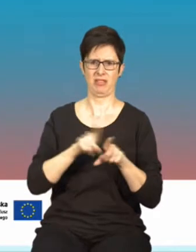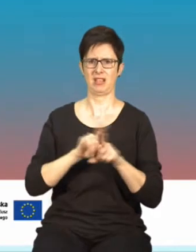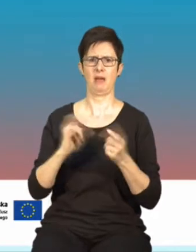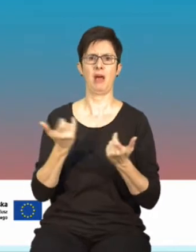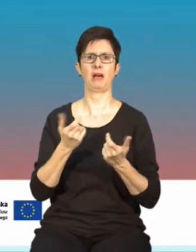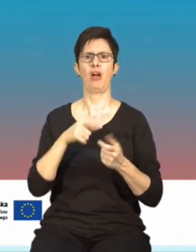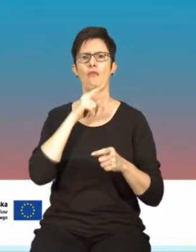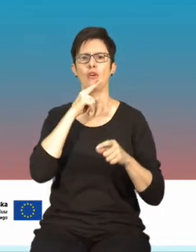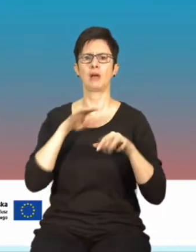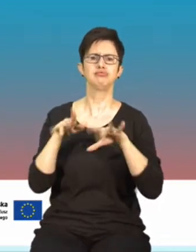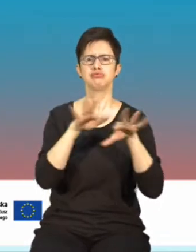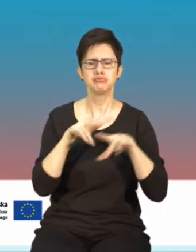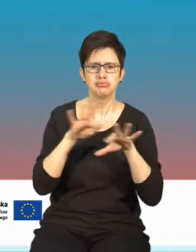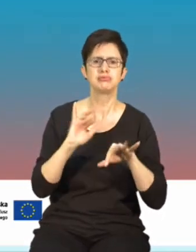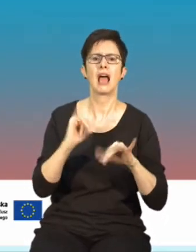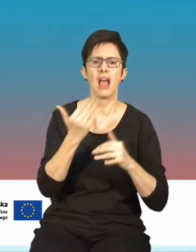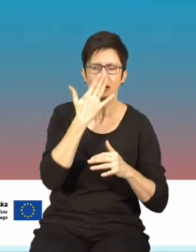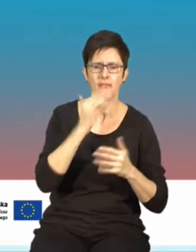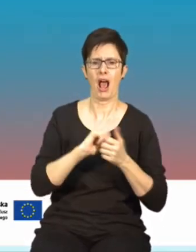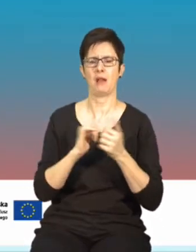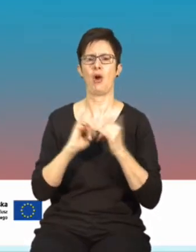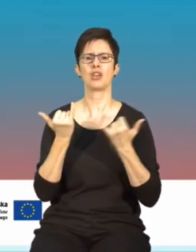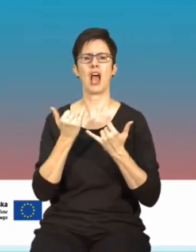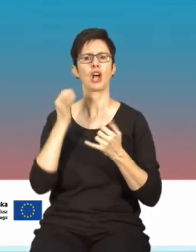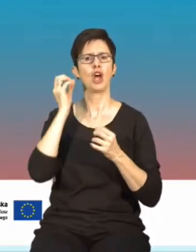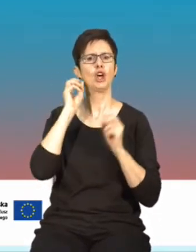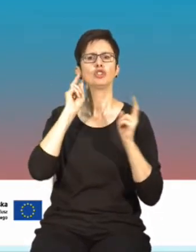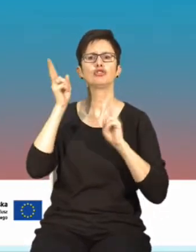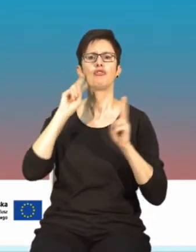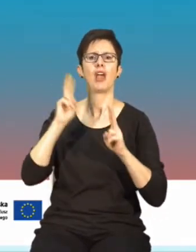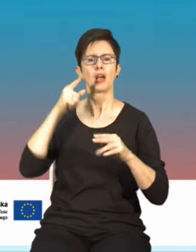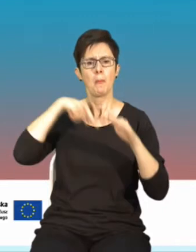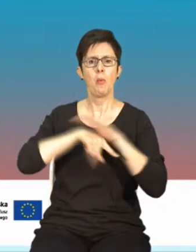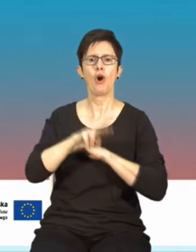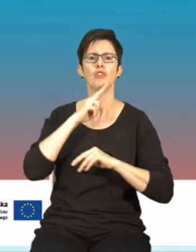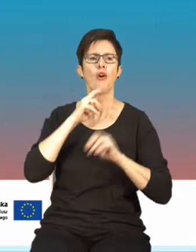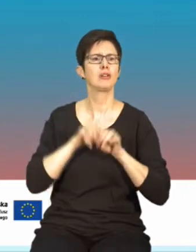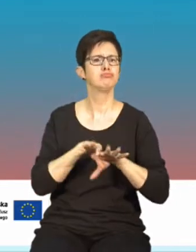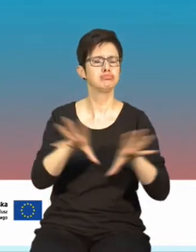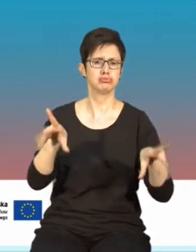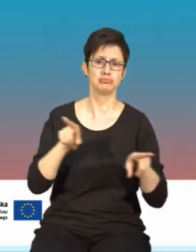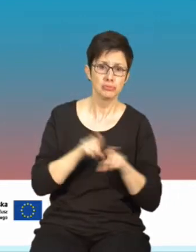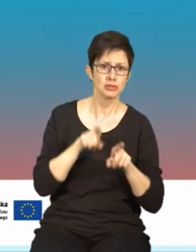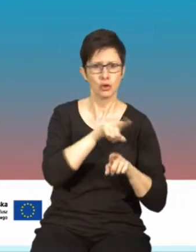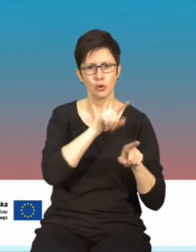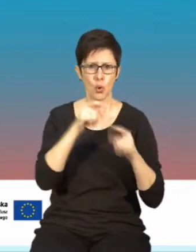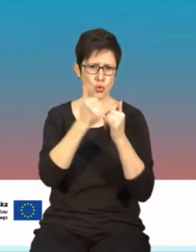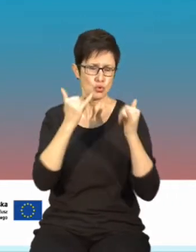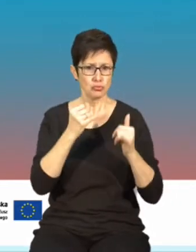wrzenie wody, czy rozchodzenie się fal dźwiękowych pod wodą. Natomiast to,